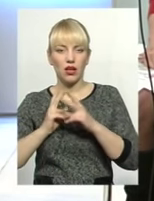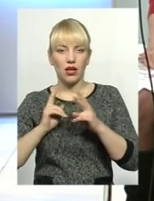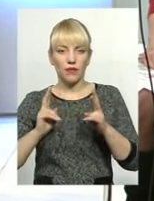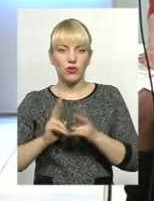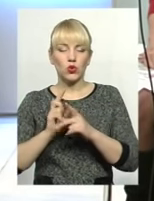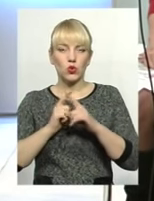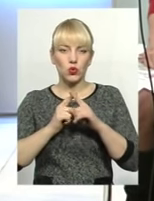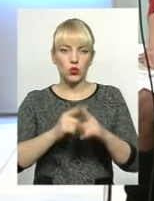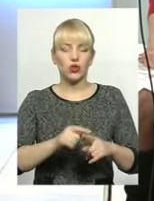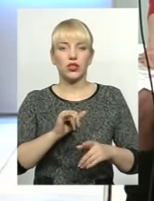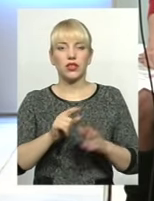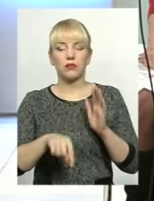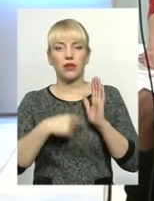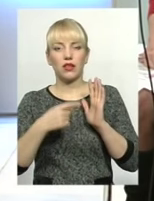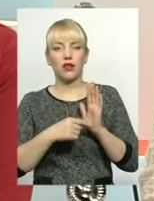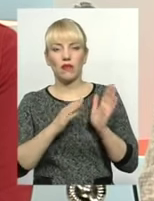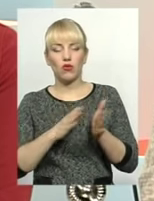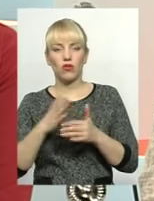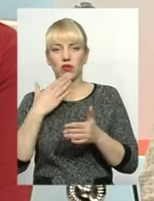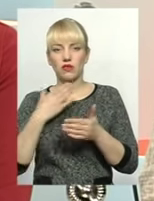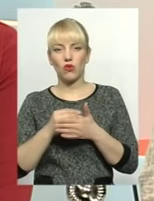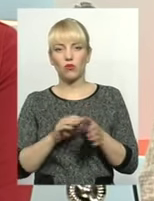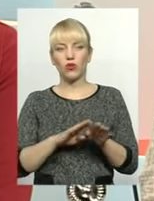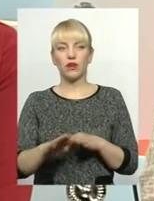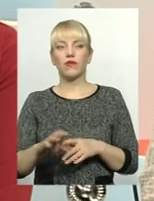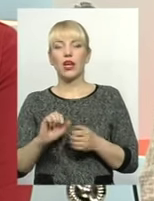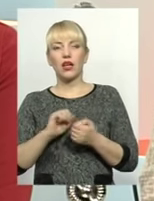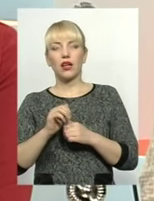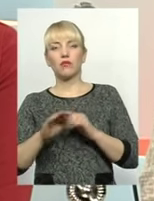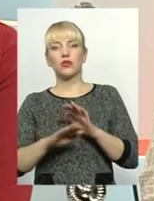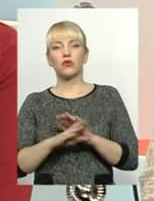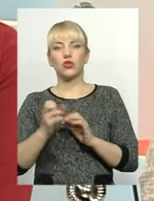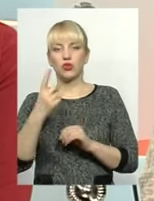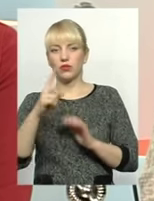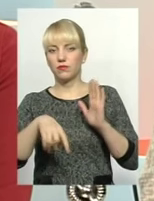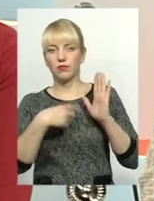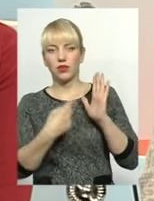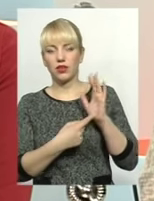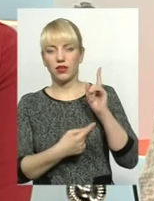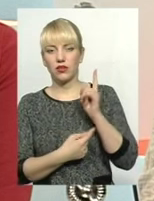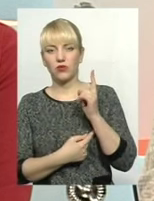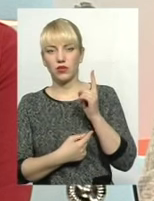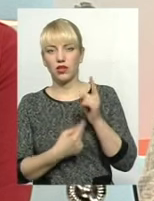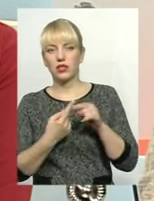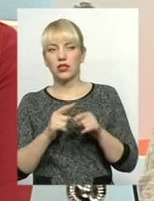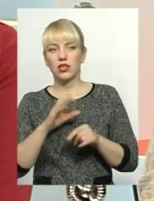принципі, ці питання врегулювали на своєму рівні. По Кам'янцю-Подільському тримаємо ще одне питання, один місяць, лютий місяць,